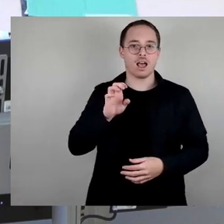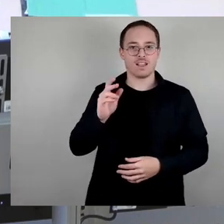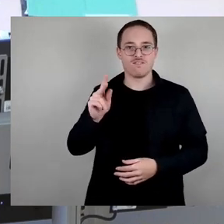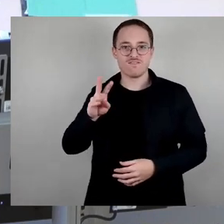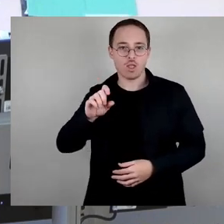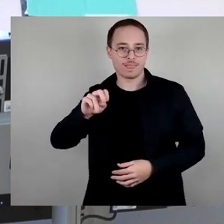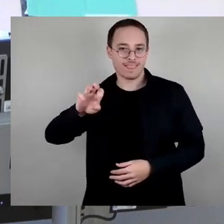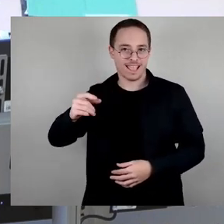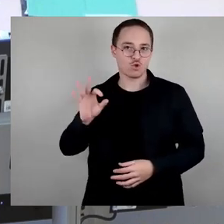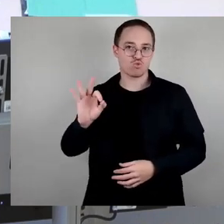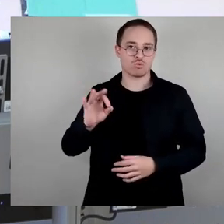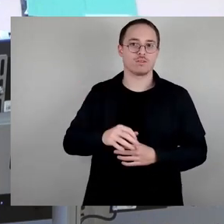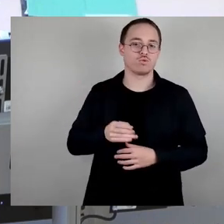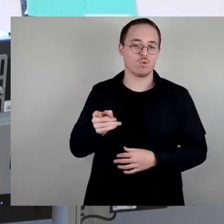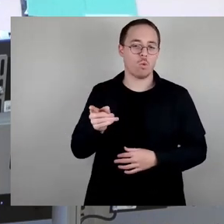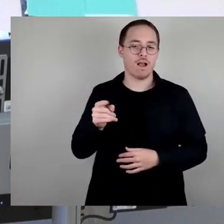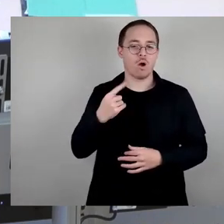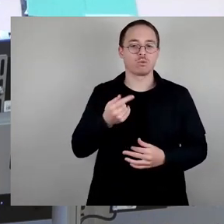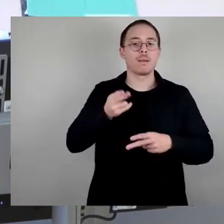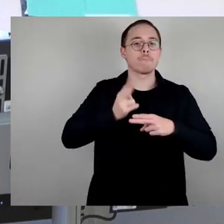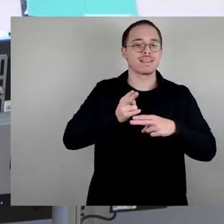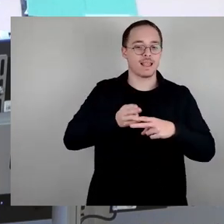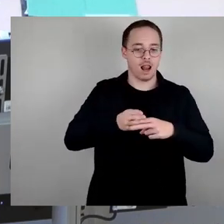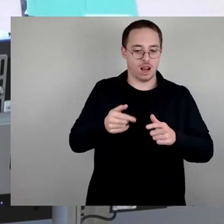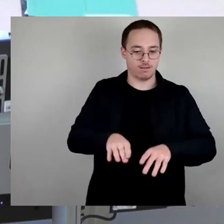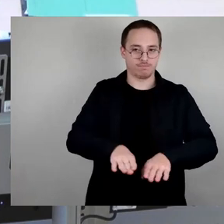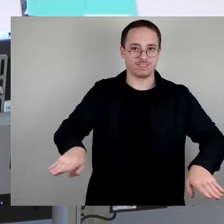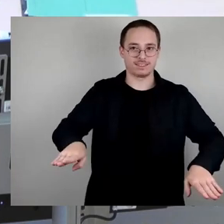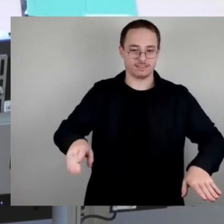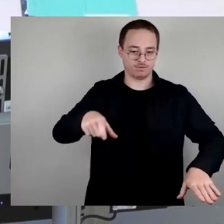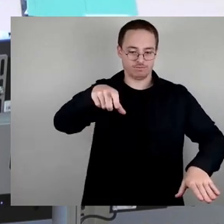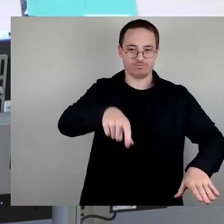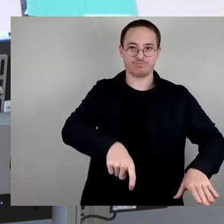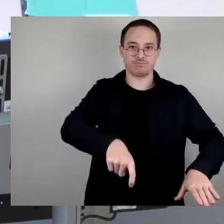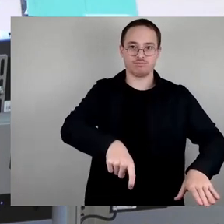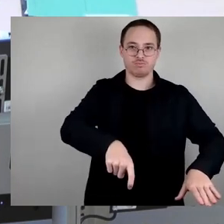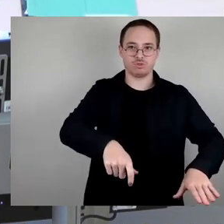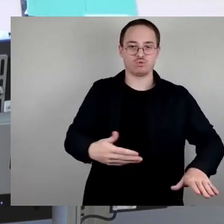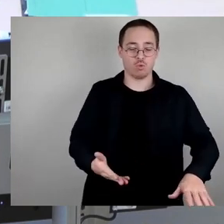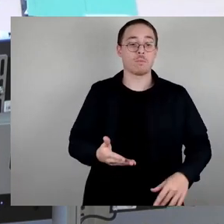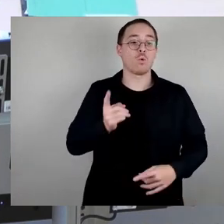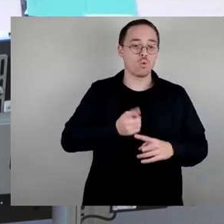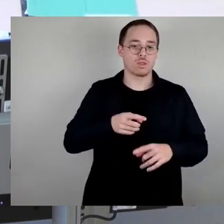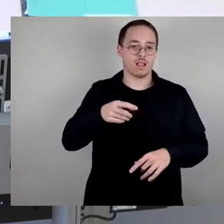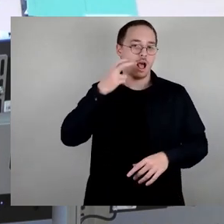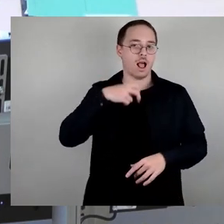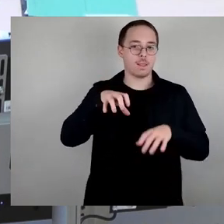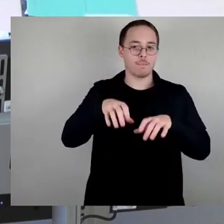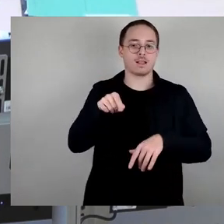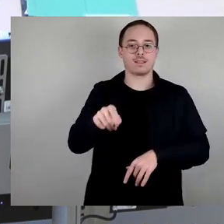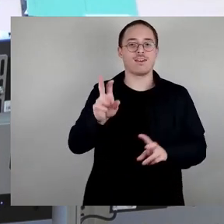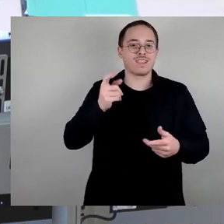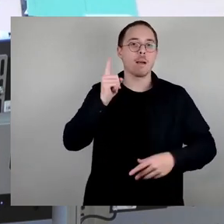Erinnerungsspur im Pflaster des Platzes angebracht. Außerdem ist der Altmarkt durch ein Mahndepot gekennzeichnet, das den Ort als Teil der